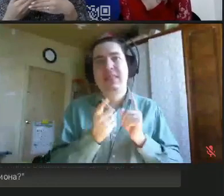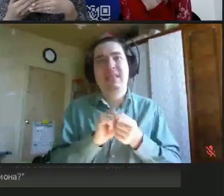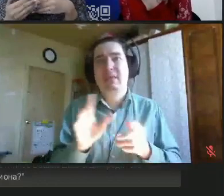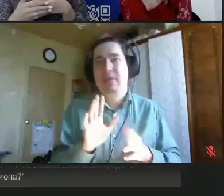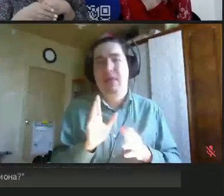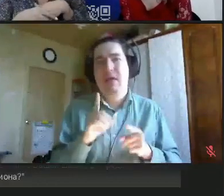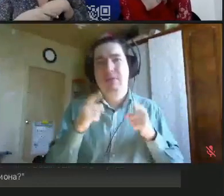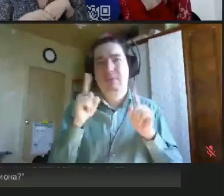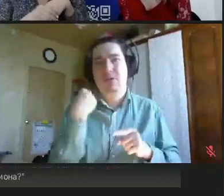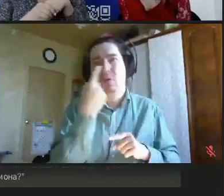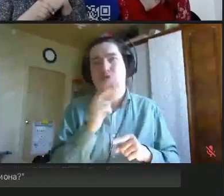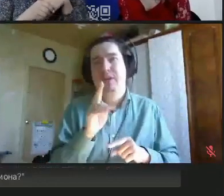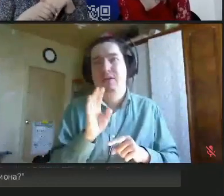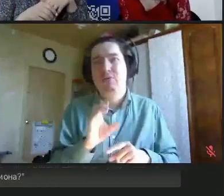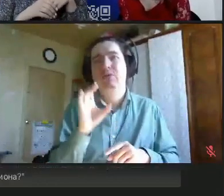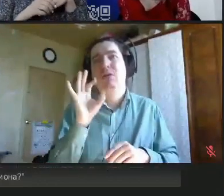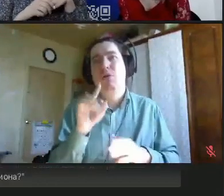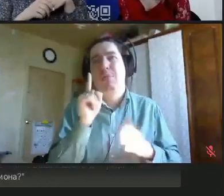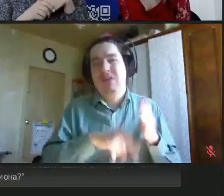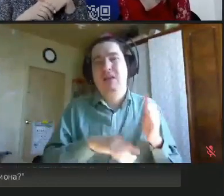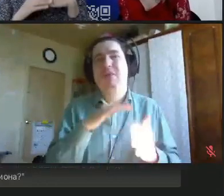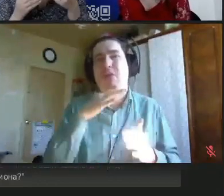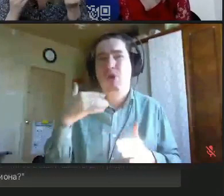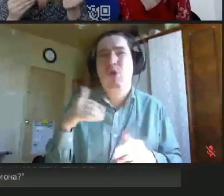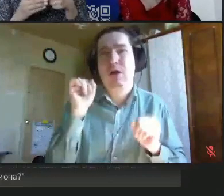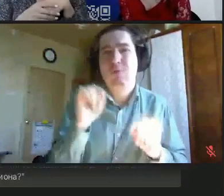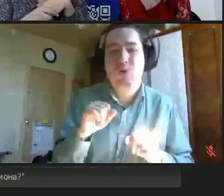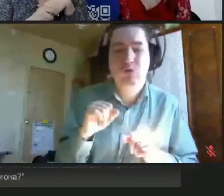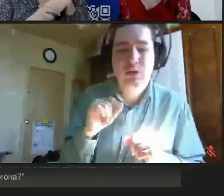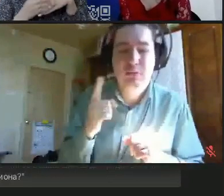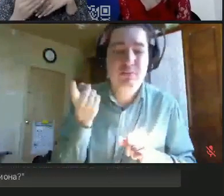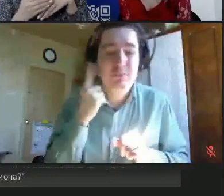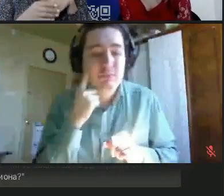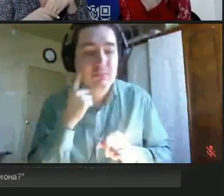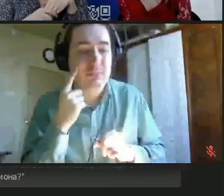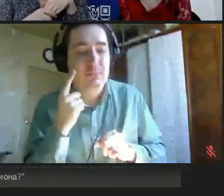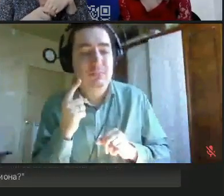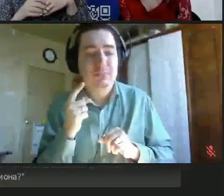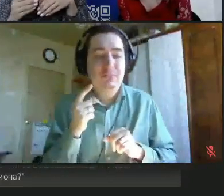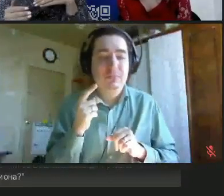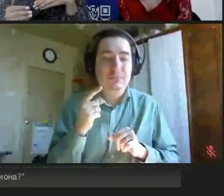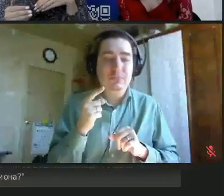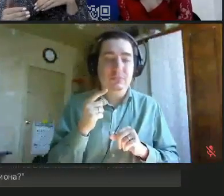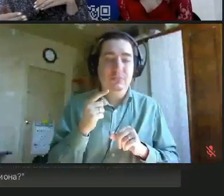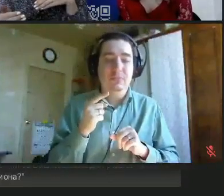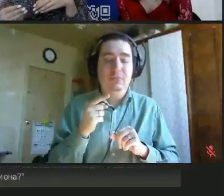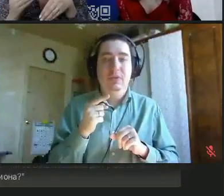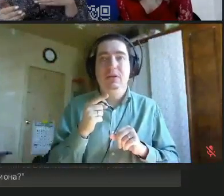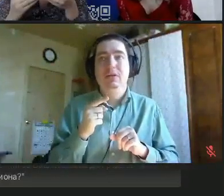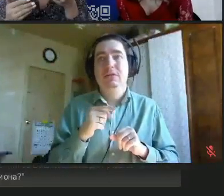тоже достаточно полезен, там много ответов на вопросы, просто там нету такой практики наглядной, в рамках которой